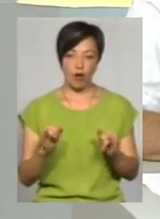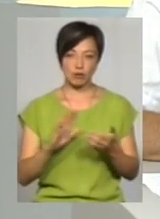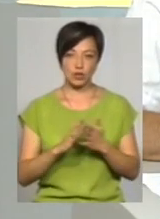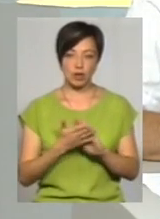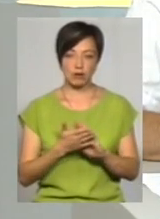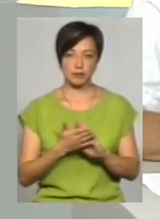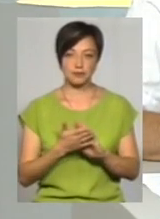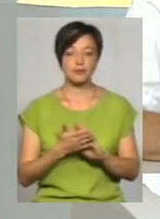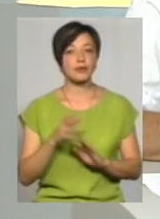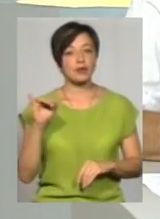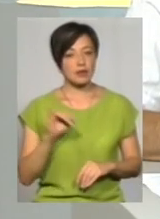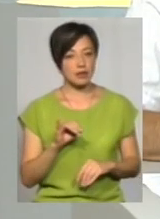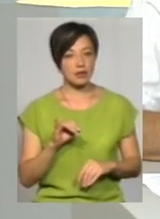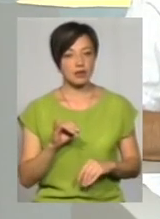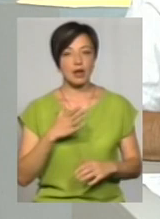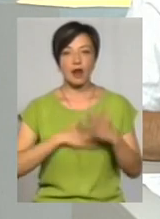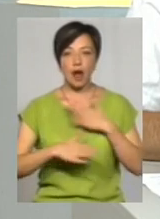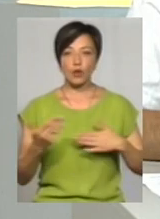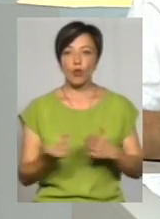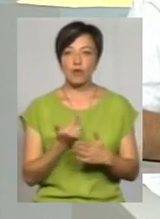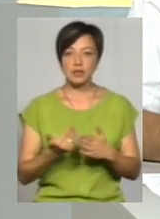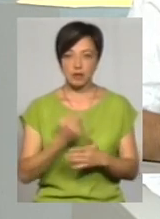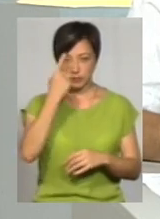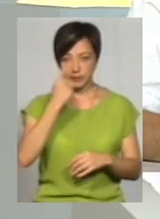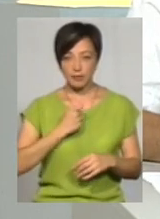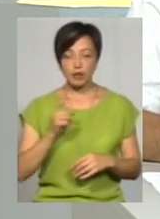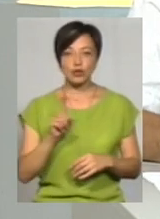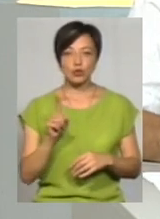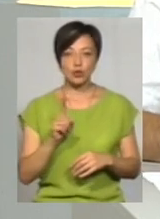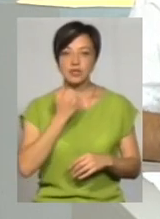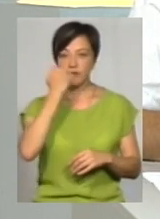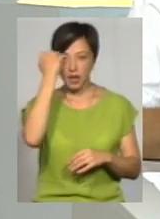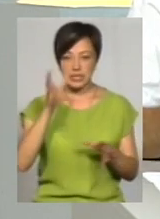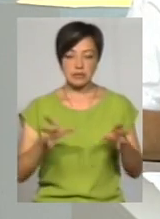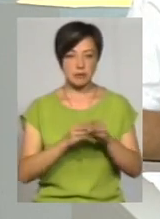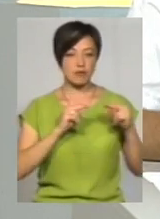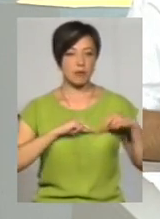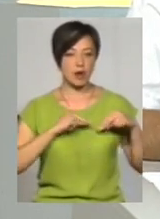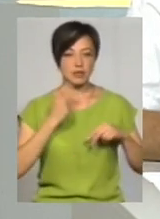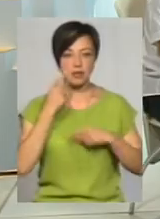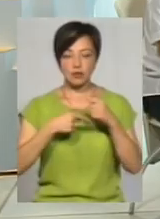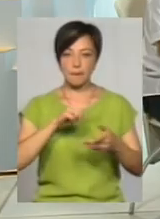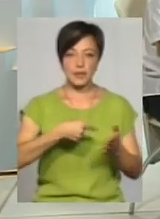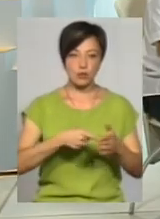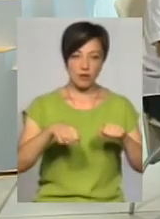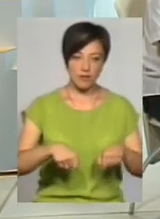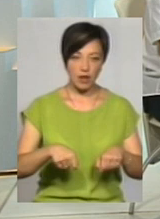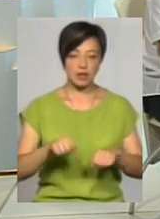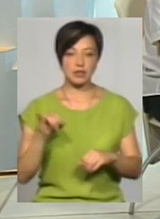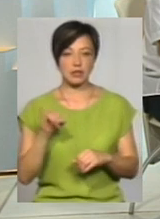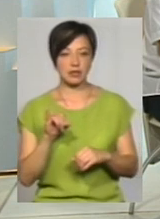стані. І радісна новина до нас прийшла про те, що завдячуючи співпраці, я завжди казав, міської влади,